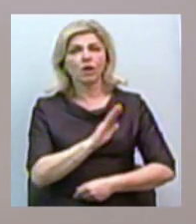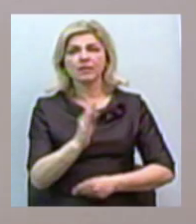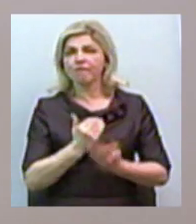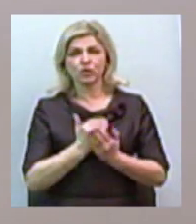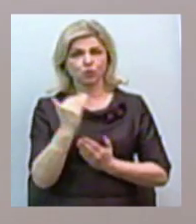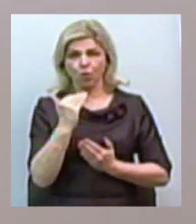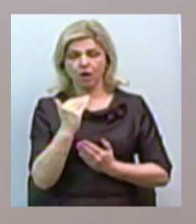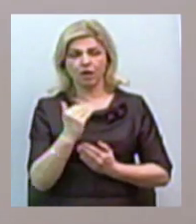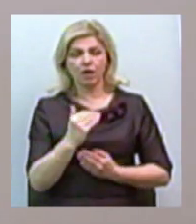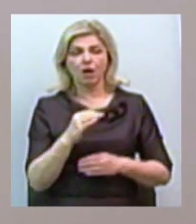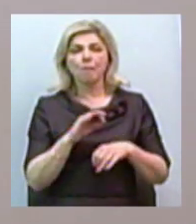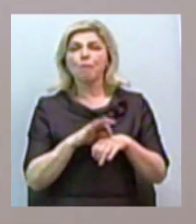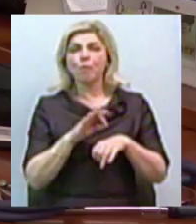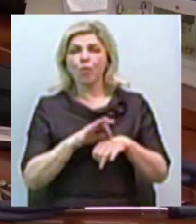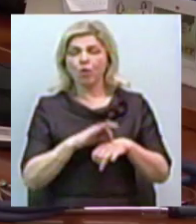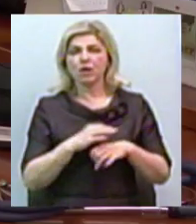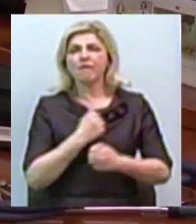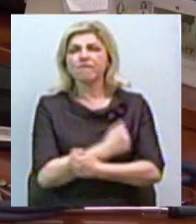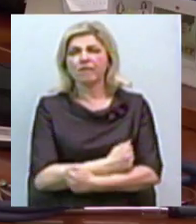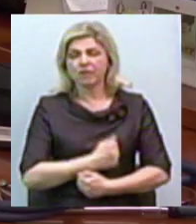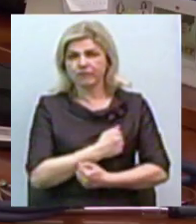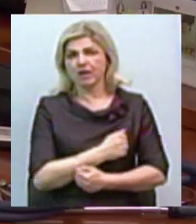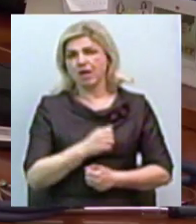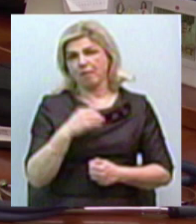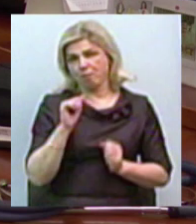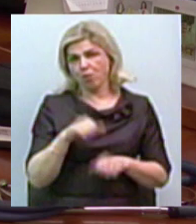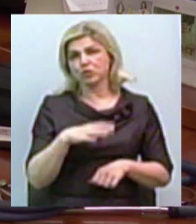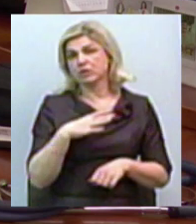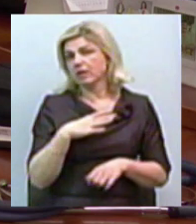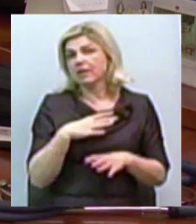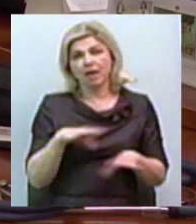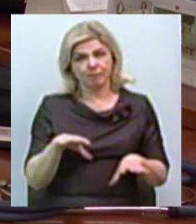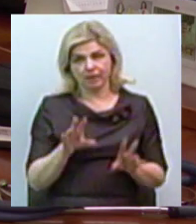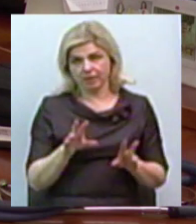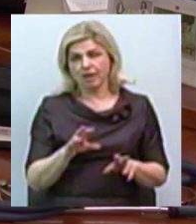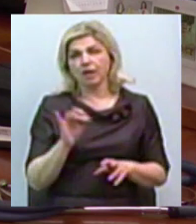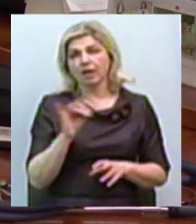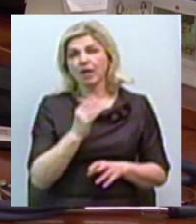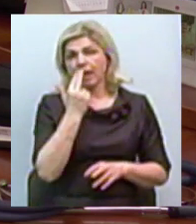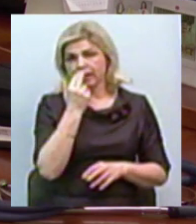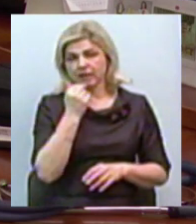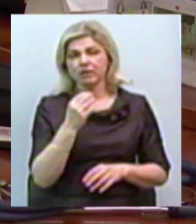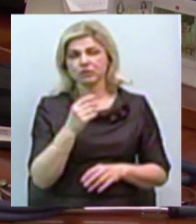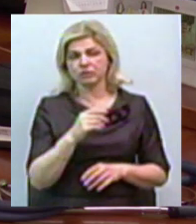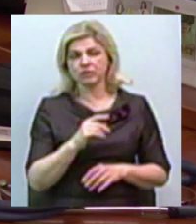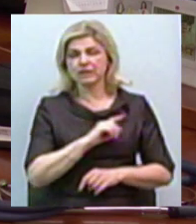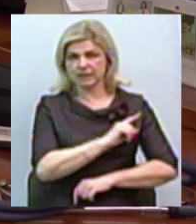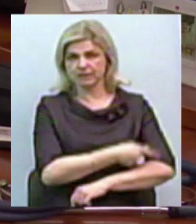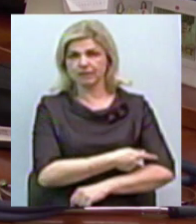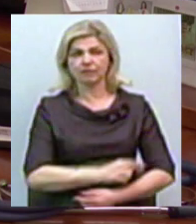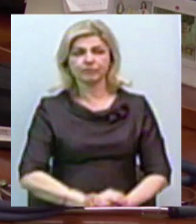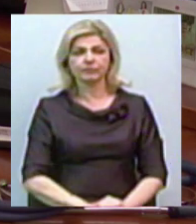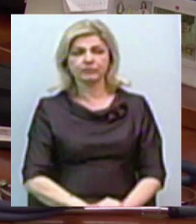біль в ломота в м'язах може бути відсутня, але нежить може бути